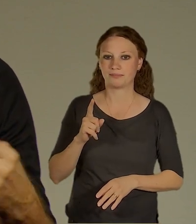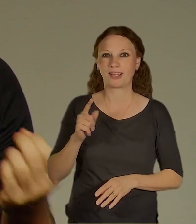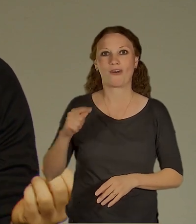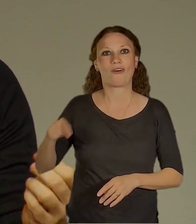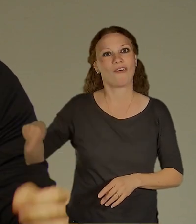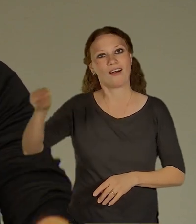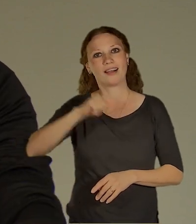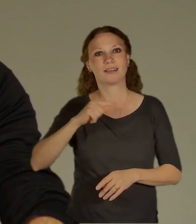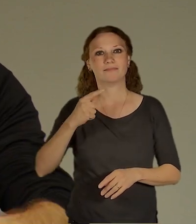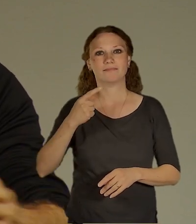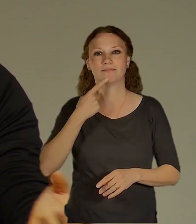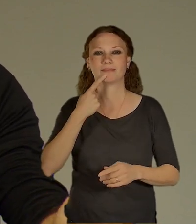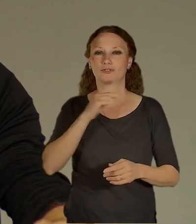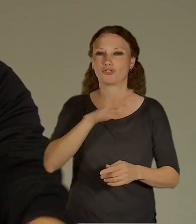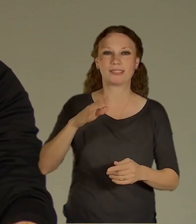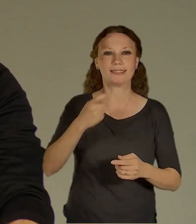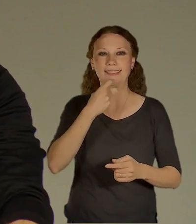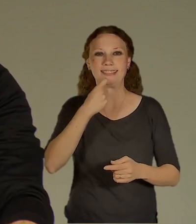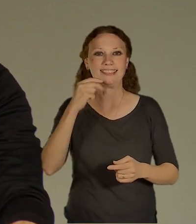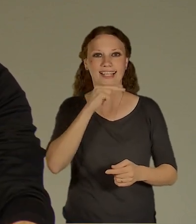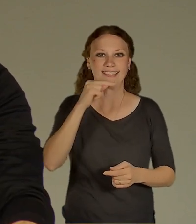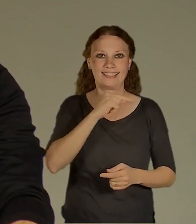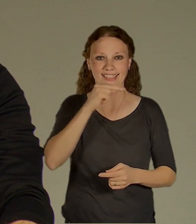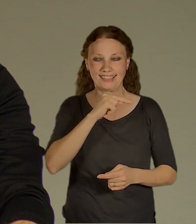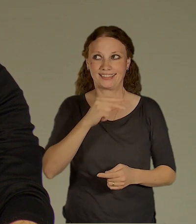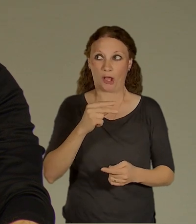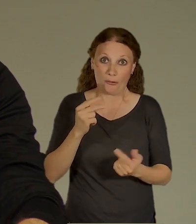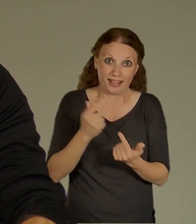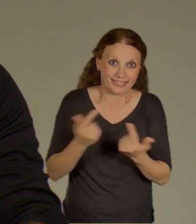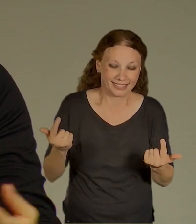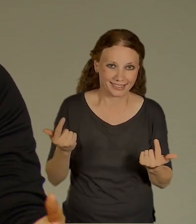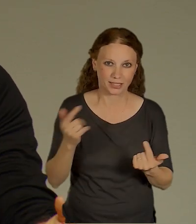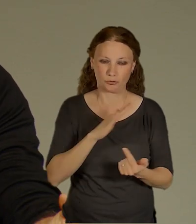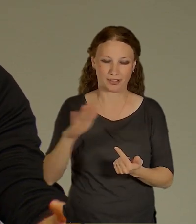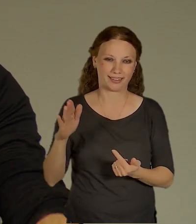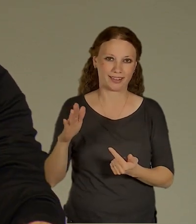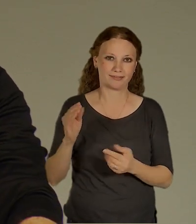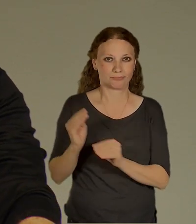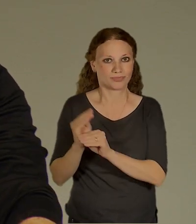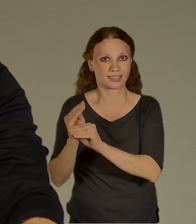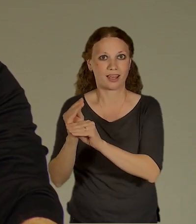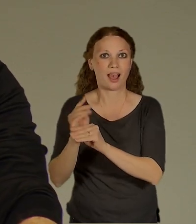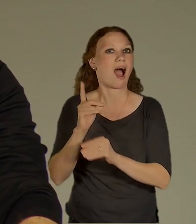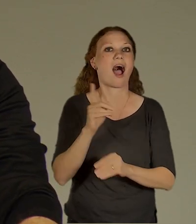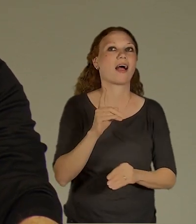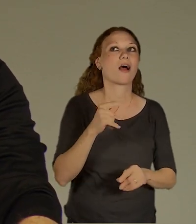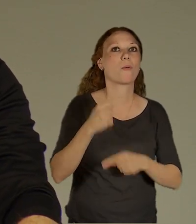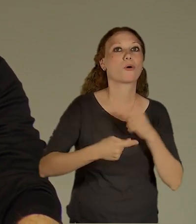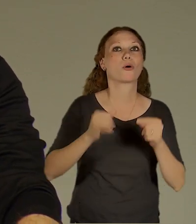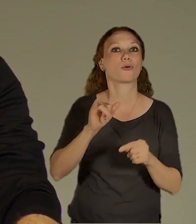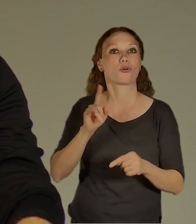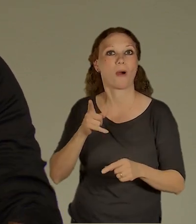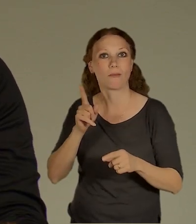jsou takový jasný, všichni chtějí zelení ve městech, kromě těch, který se o ní mají starat. Když jsme